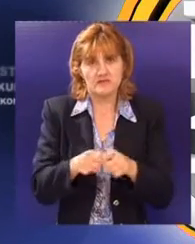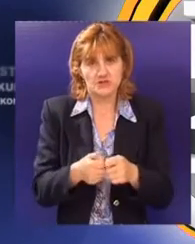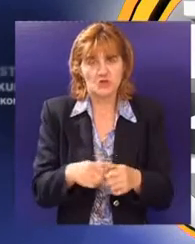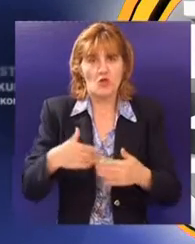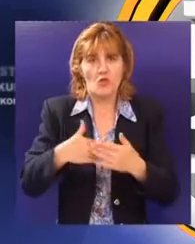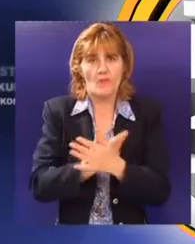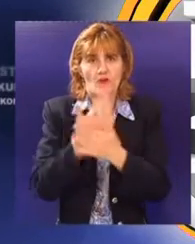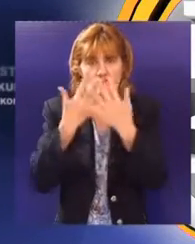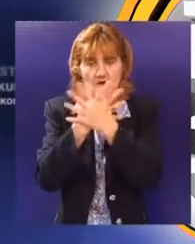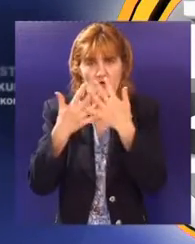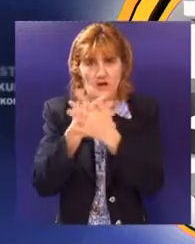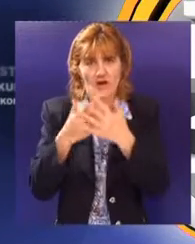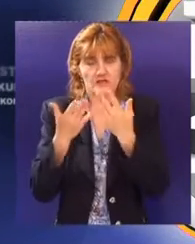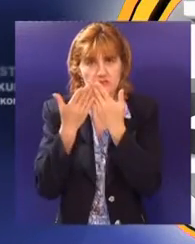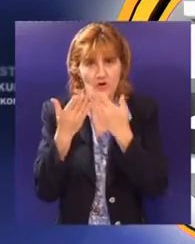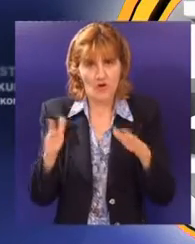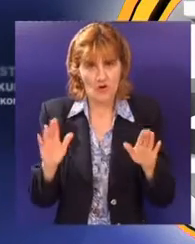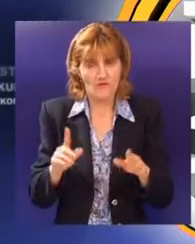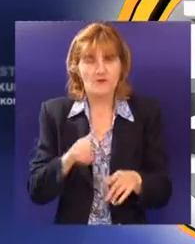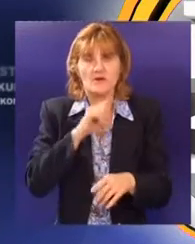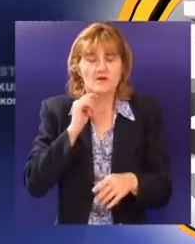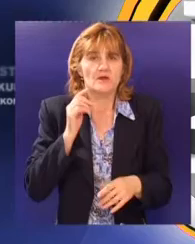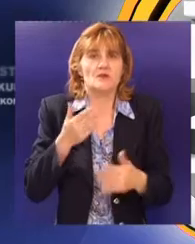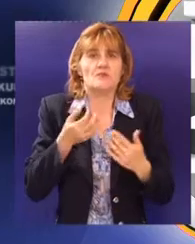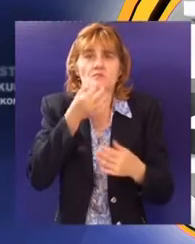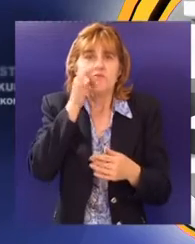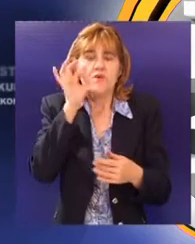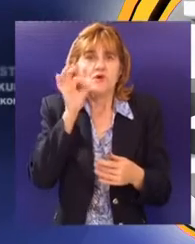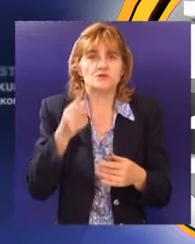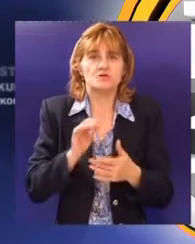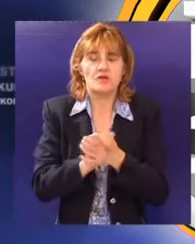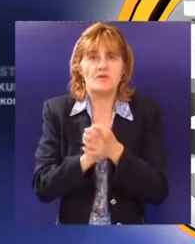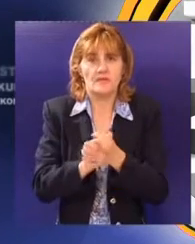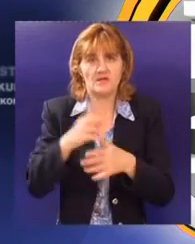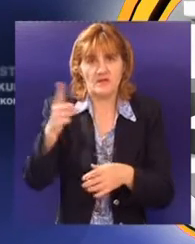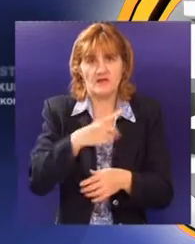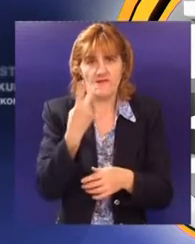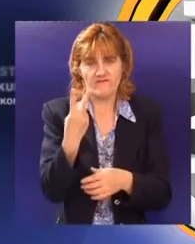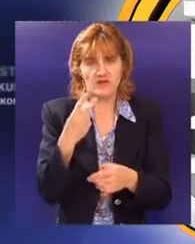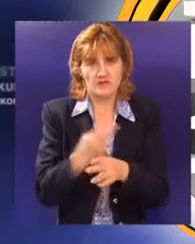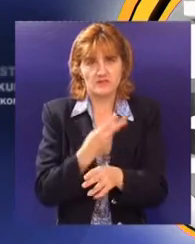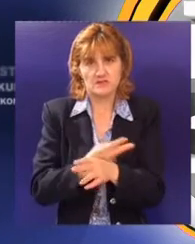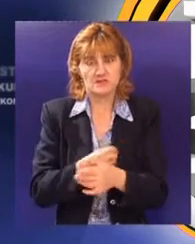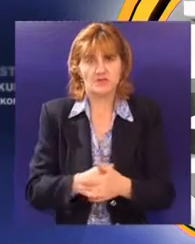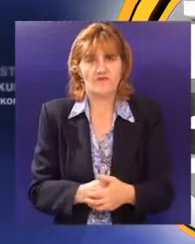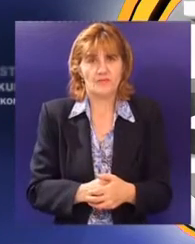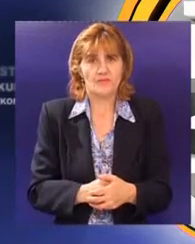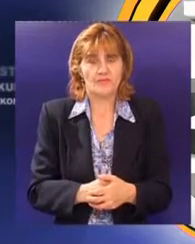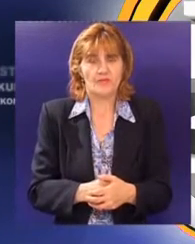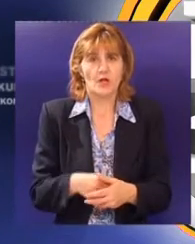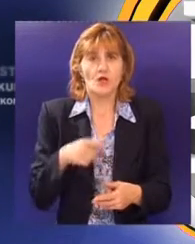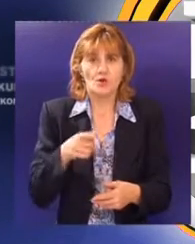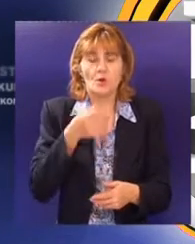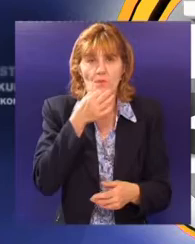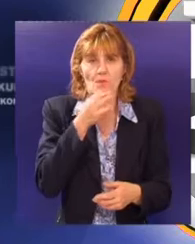graničnih prelaza, koji se nalazi na koridoru 10, u mnogome će da se poboljša privredna saradnja dve zemlje. U svakom slučaju to samo možda